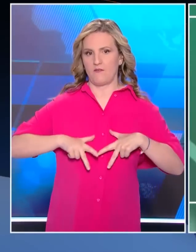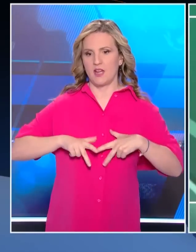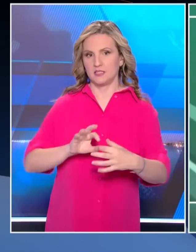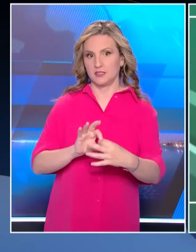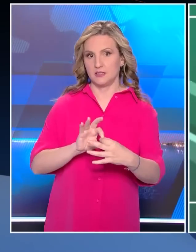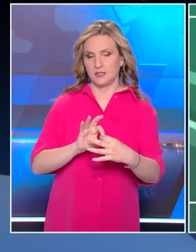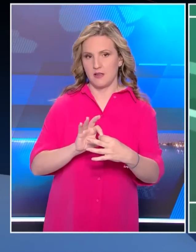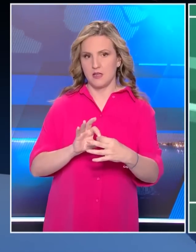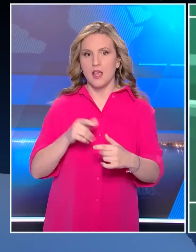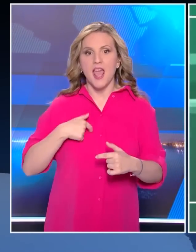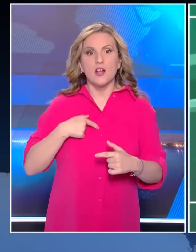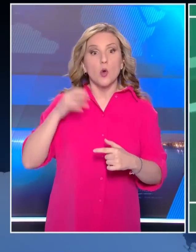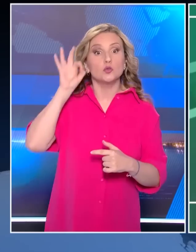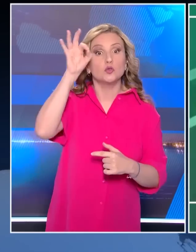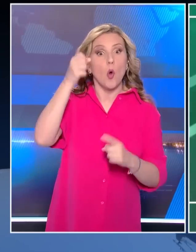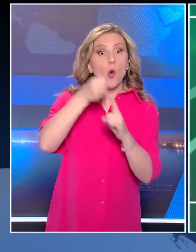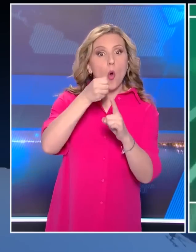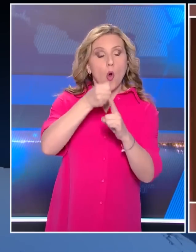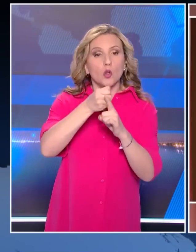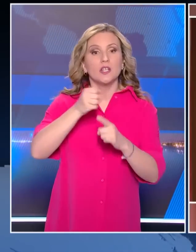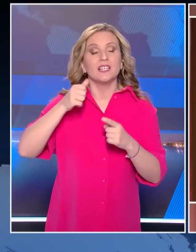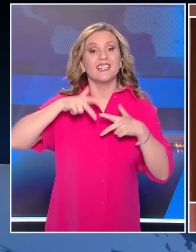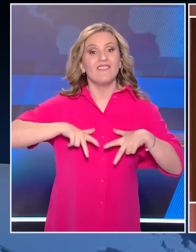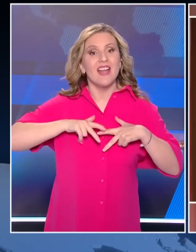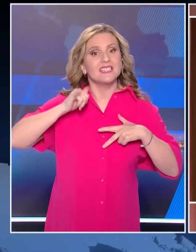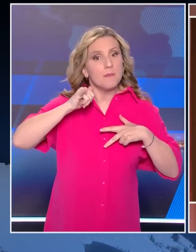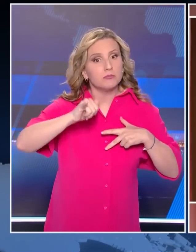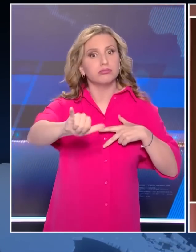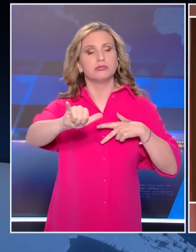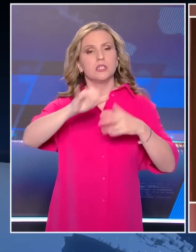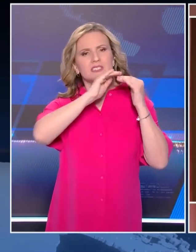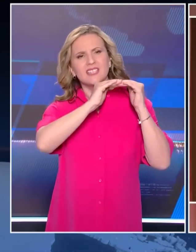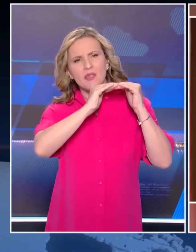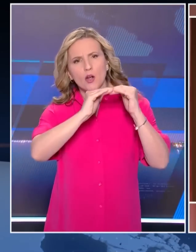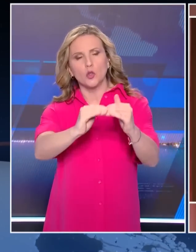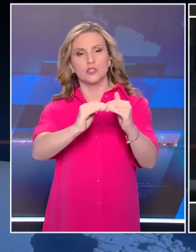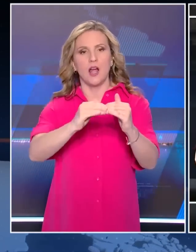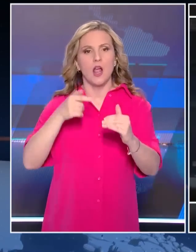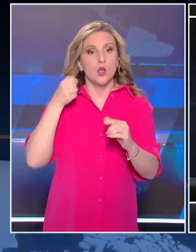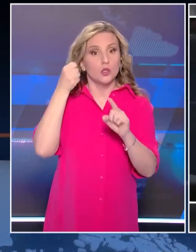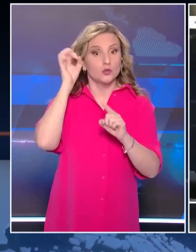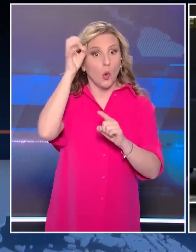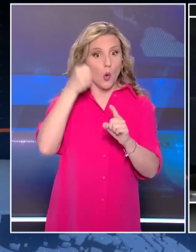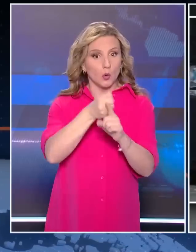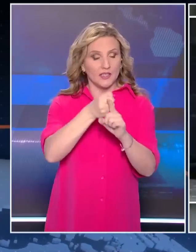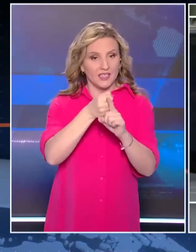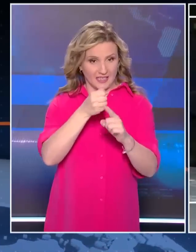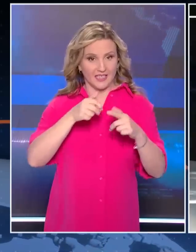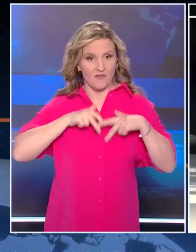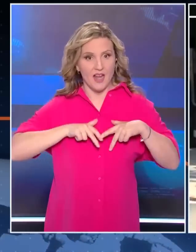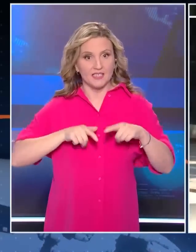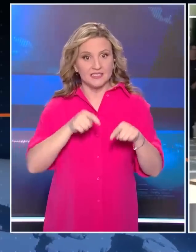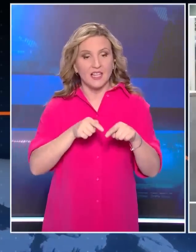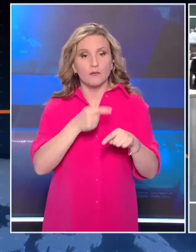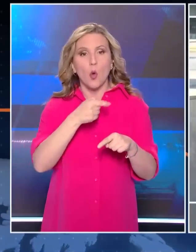μια κυβέρνηση μακράς πνοής και σταθερότητας. Δεν διεκδικώ μια κυβέρνηση η οποία θα κρίνεται